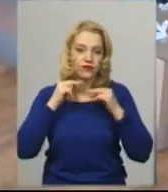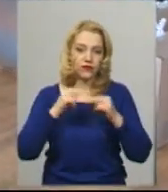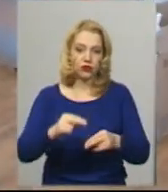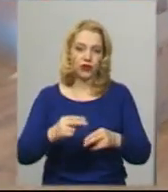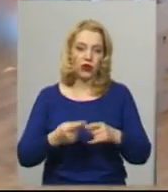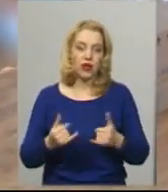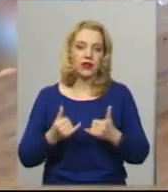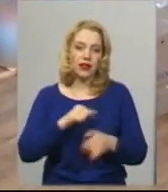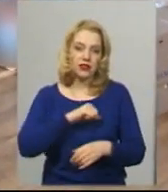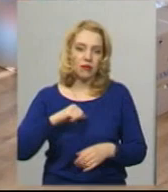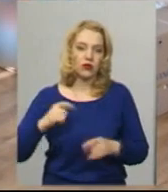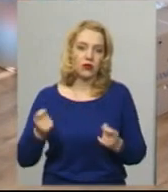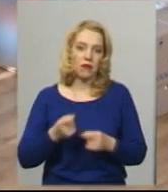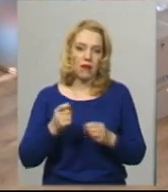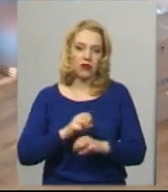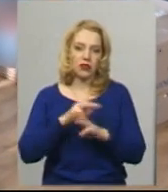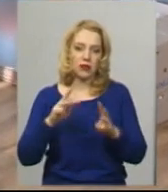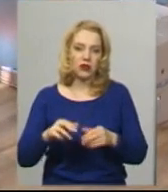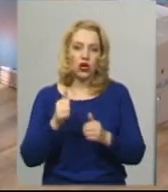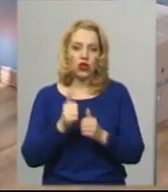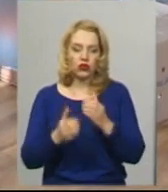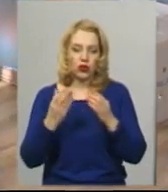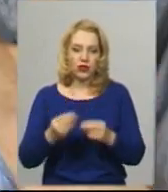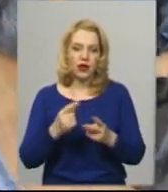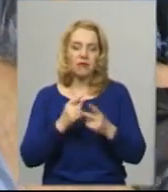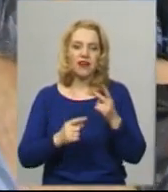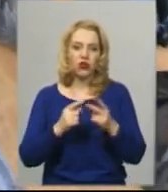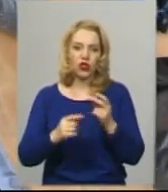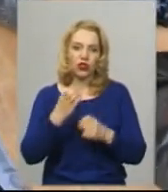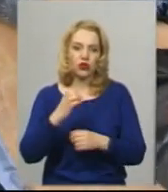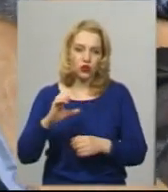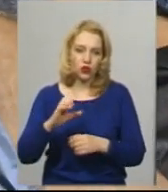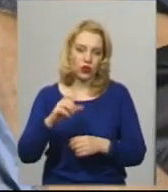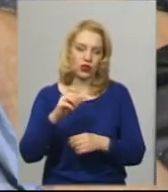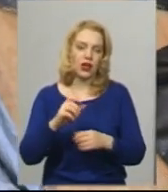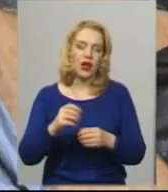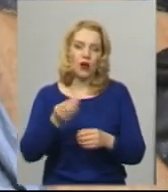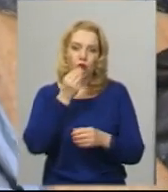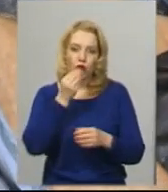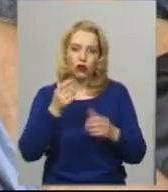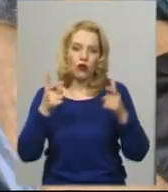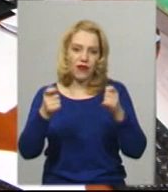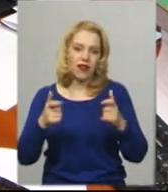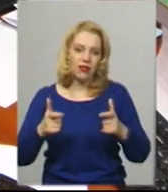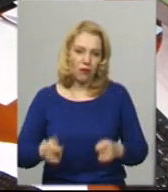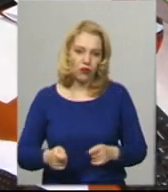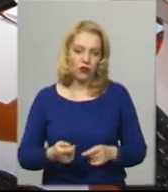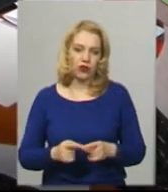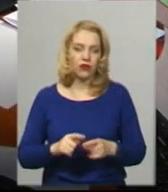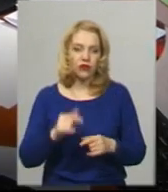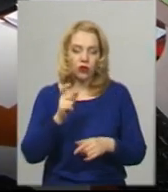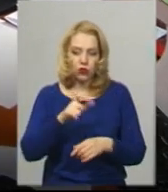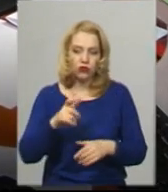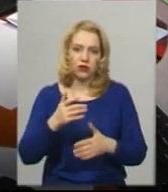самотніх малозабезпечених щодня формують сотню-півтори продуктових наборів. Та кількість таких людей зростає, каже соціальна працівниця Яна Радзвіл. На даний